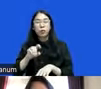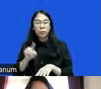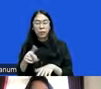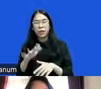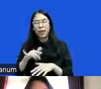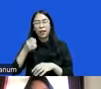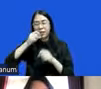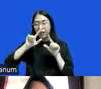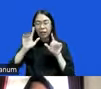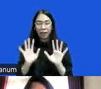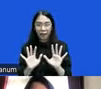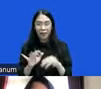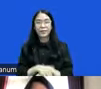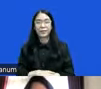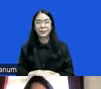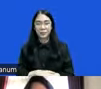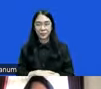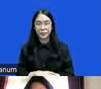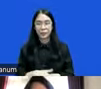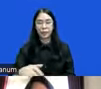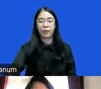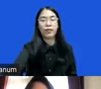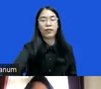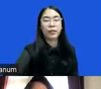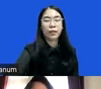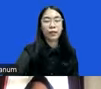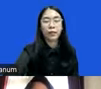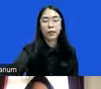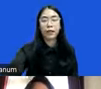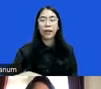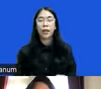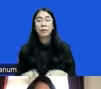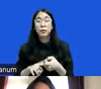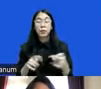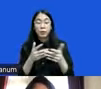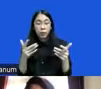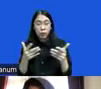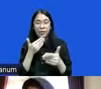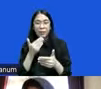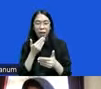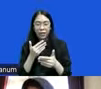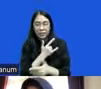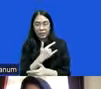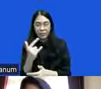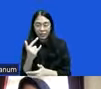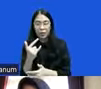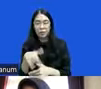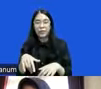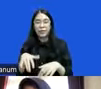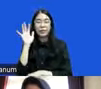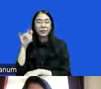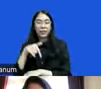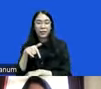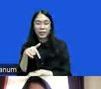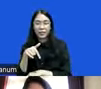sadar baik rekan-rekan sekalian terima kasih masih bertahan di seminar ini begitu